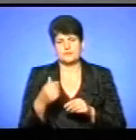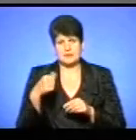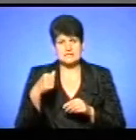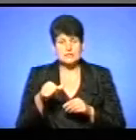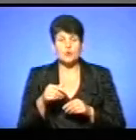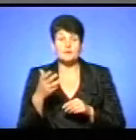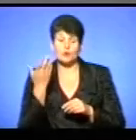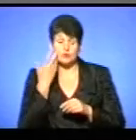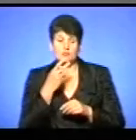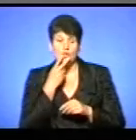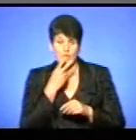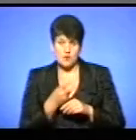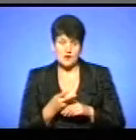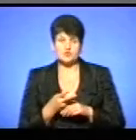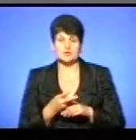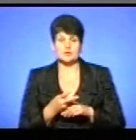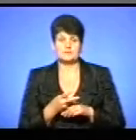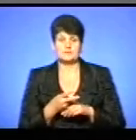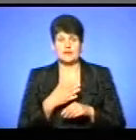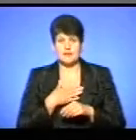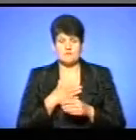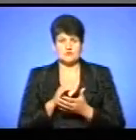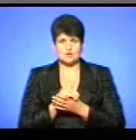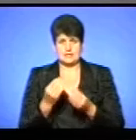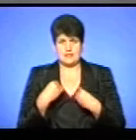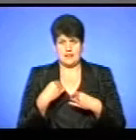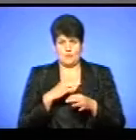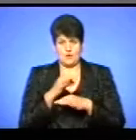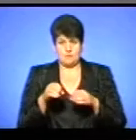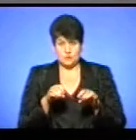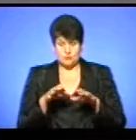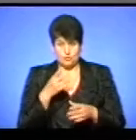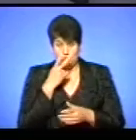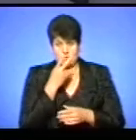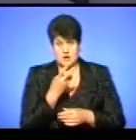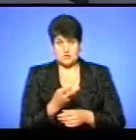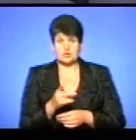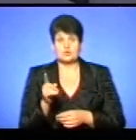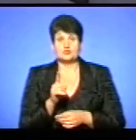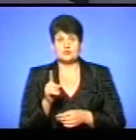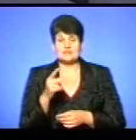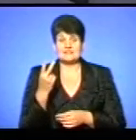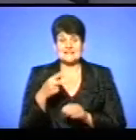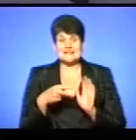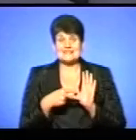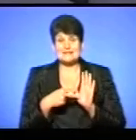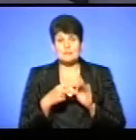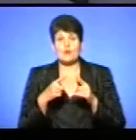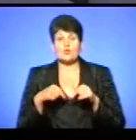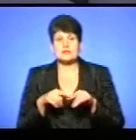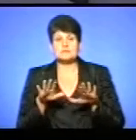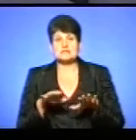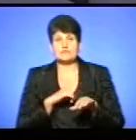побачили, тобто нам, як асоціації, дали проєкт цієї постанови, ми побачили, що, наприклад, з 27 органів місцевого